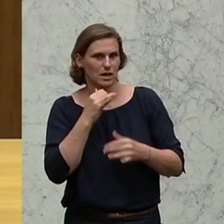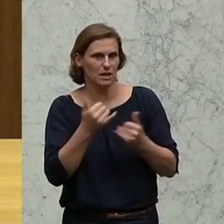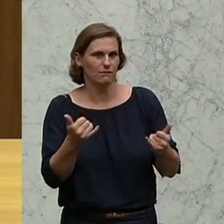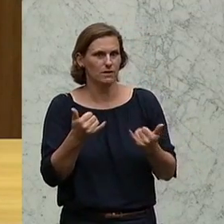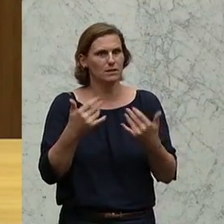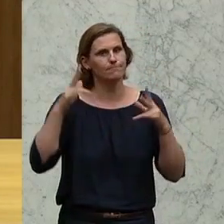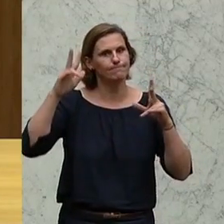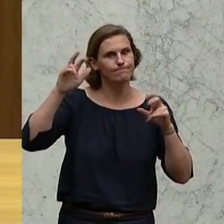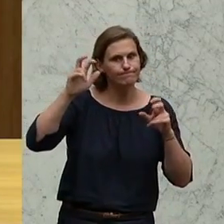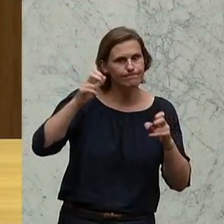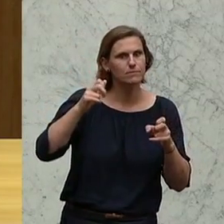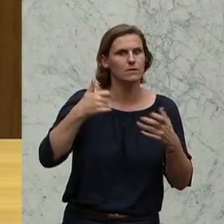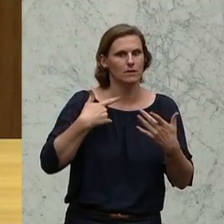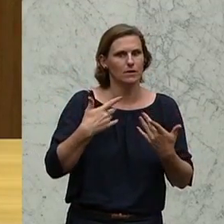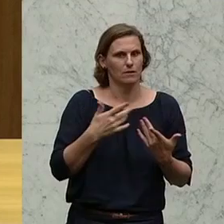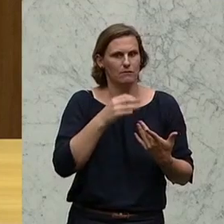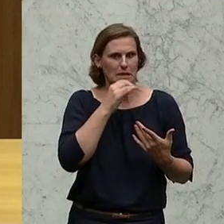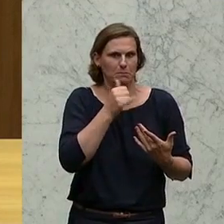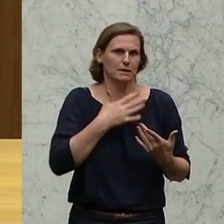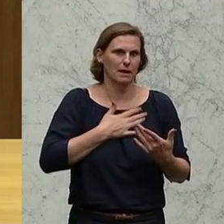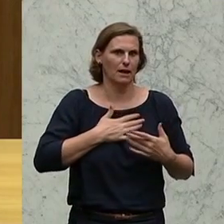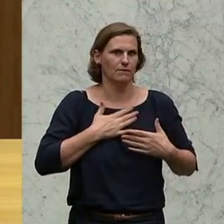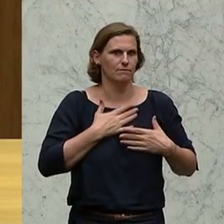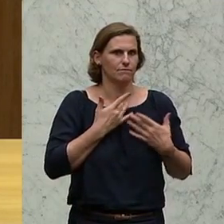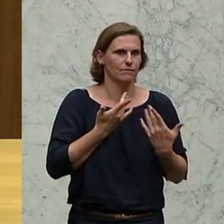nach dem Motto, wasch mir den Pelz, aber mach mich nicht nass.